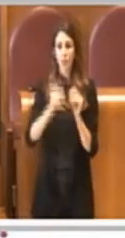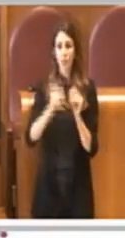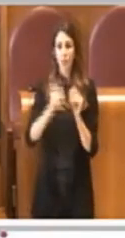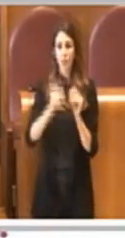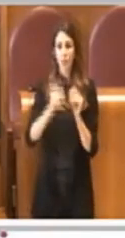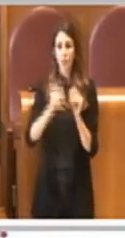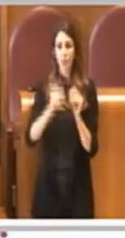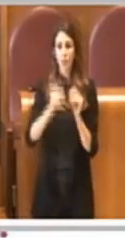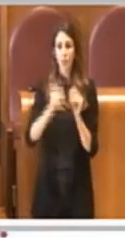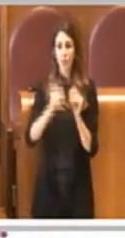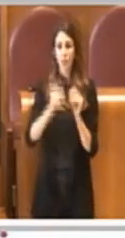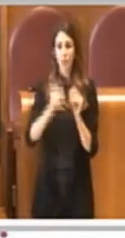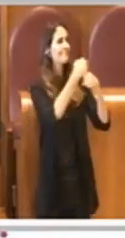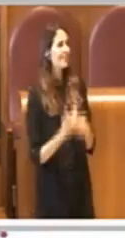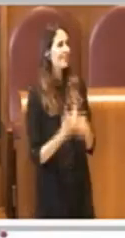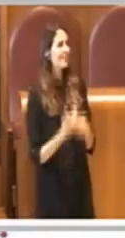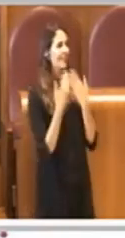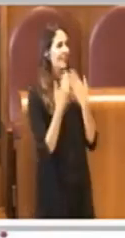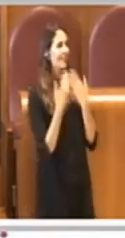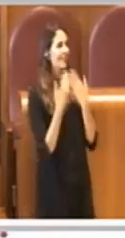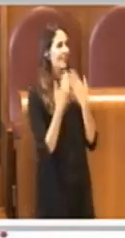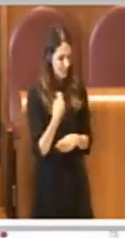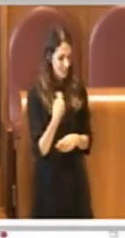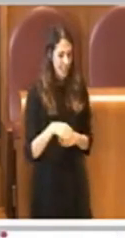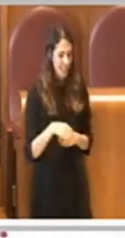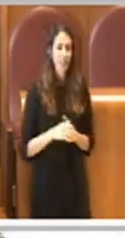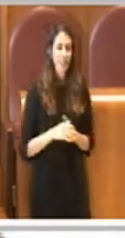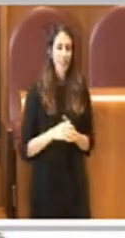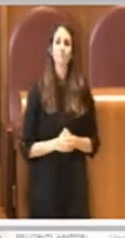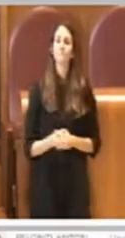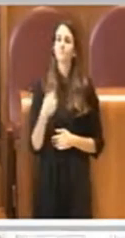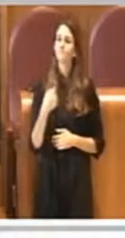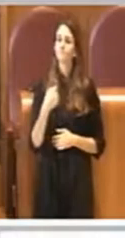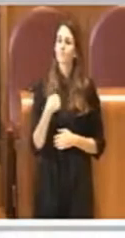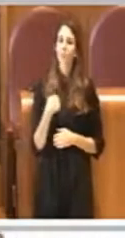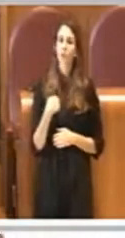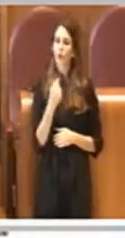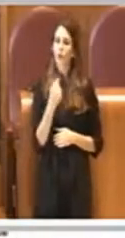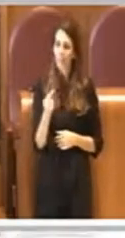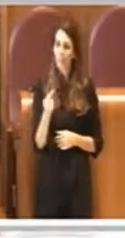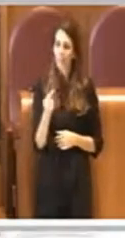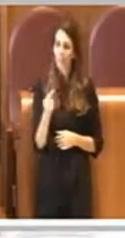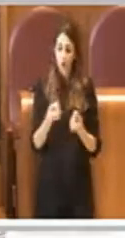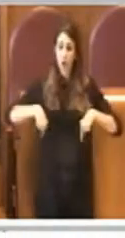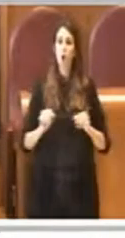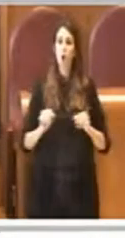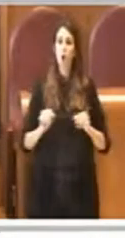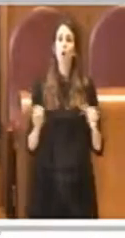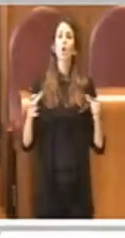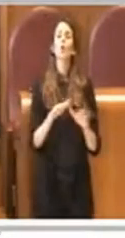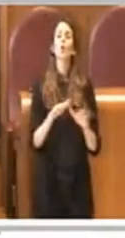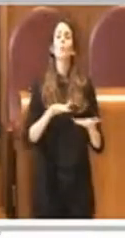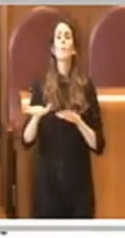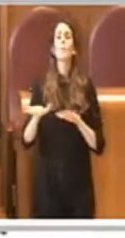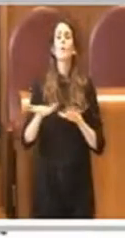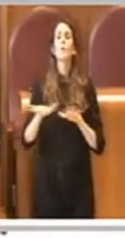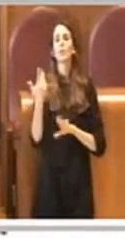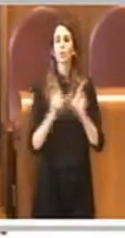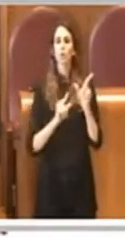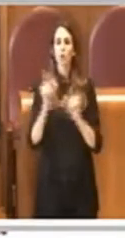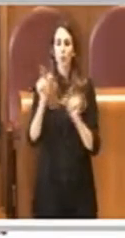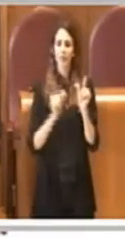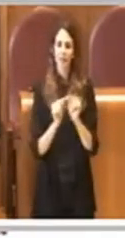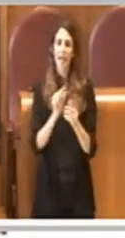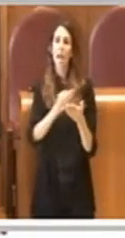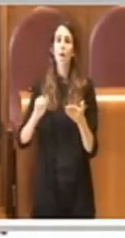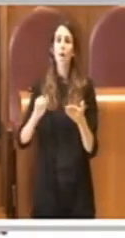Grazie Presidente, preannuncio il voto favorevole del gruppo del Movimento 5 Stelle,